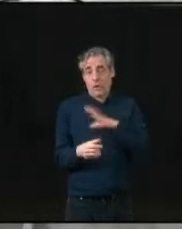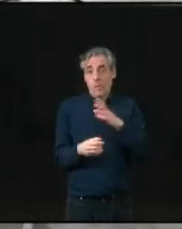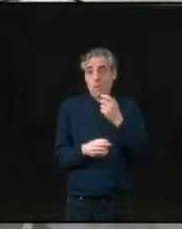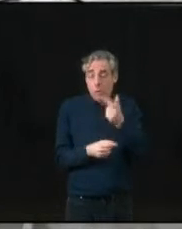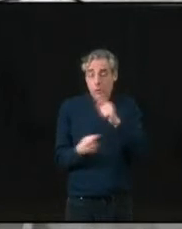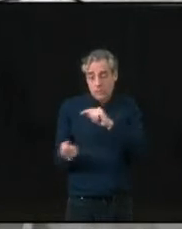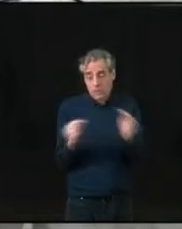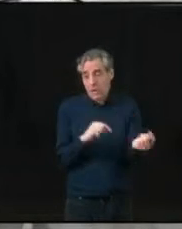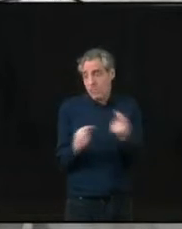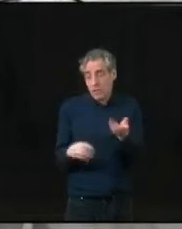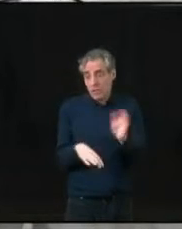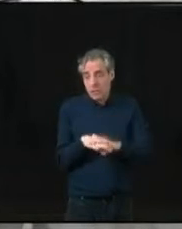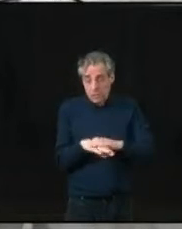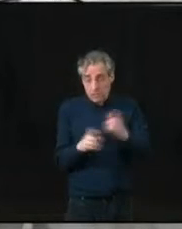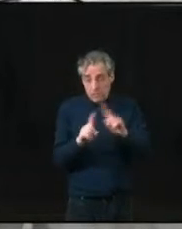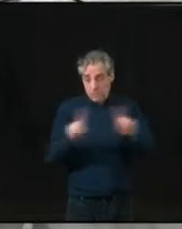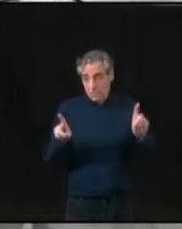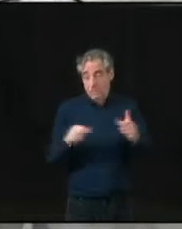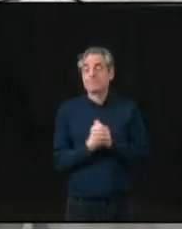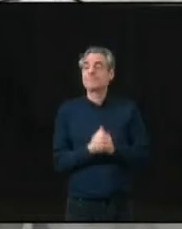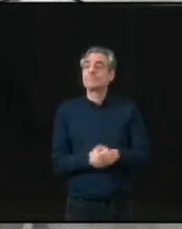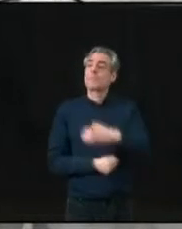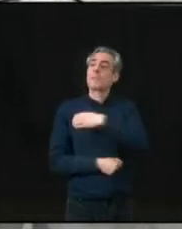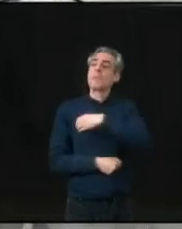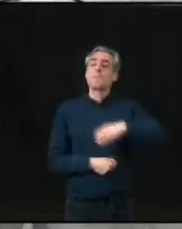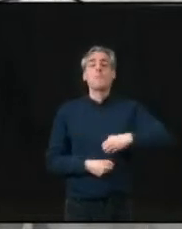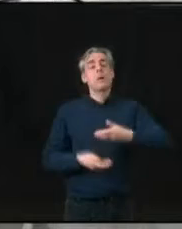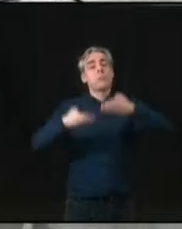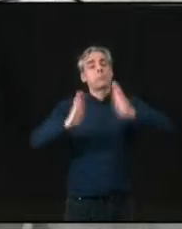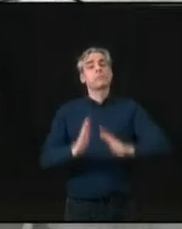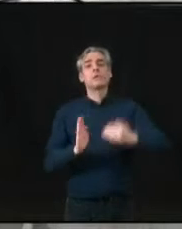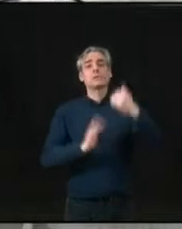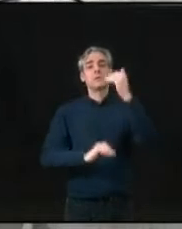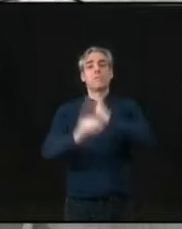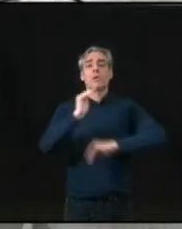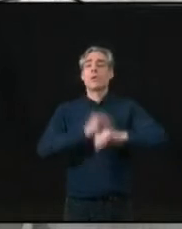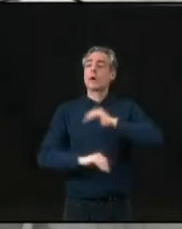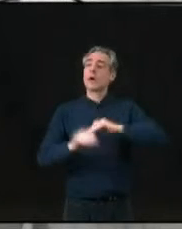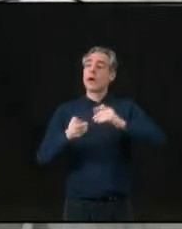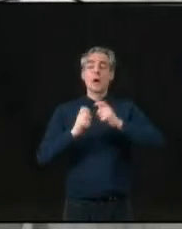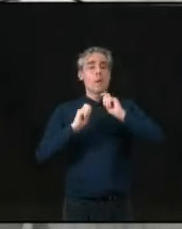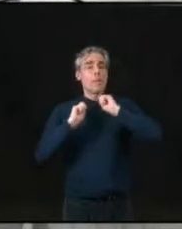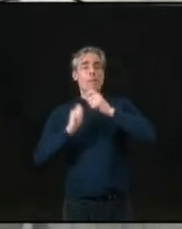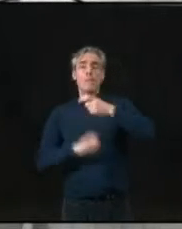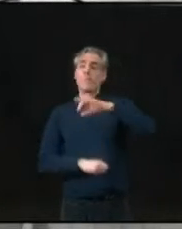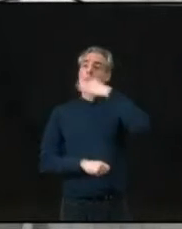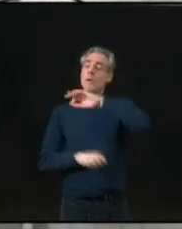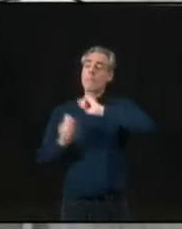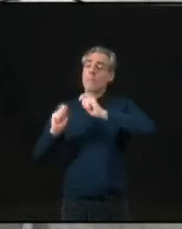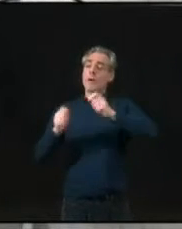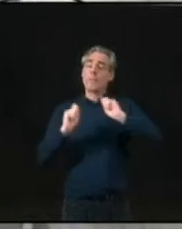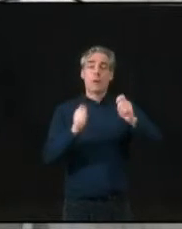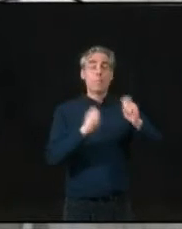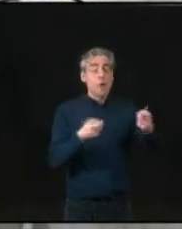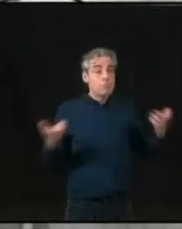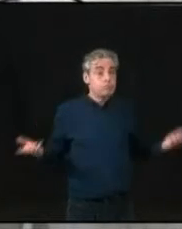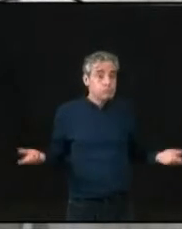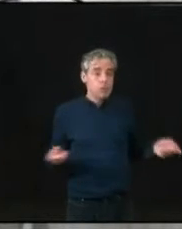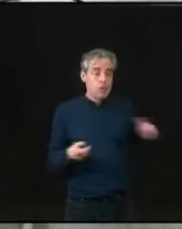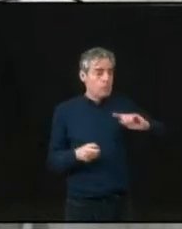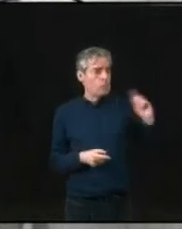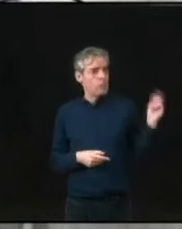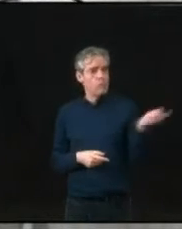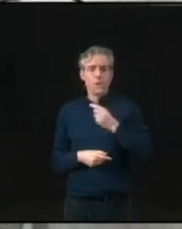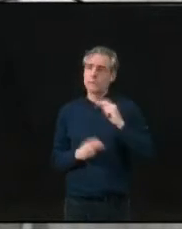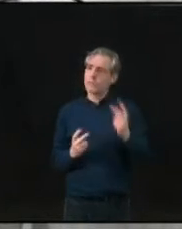peu de débats reflétant cette diversité. Le maire établit l'ordre du jour, préside la séance, distribue la parole, mais sa voix n'a pas plus d'importance que celle de n'importe